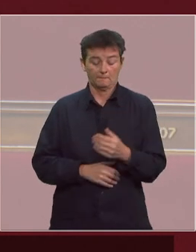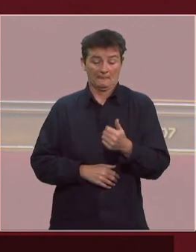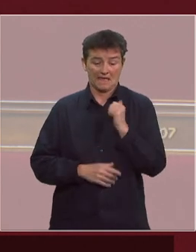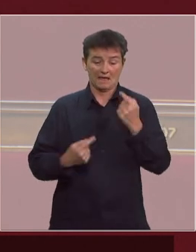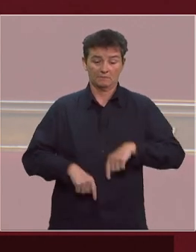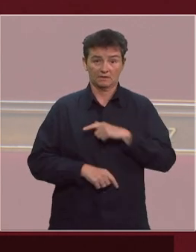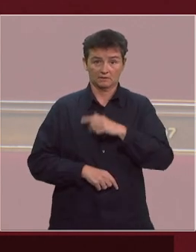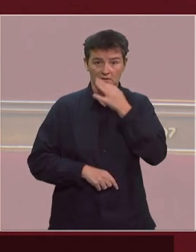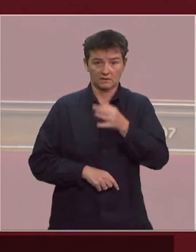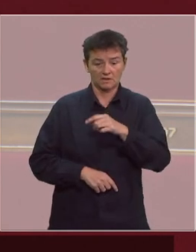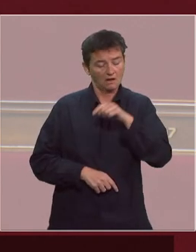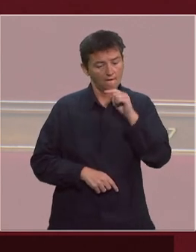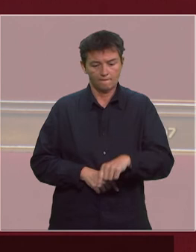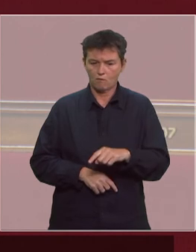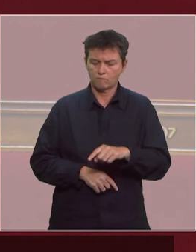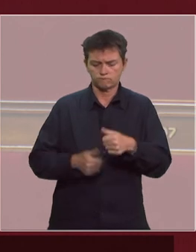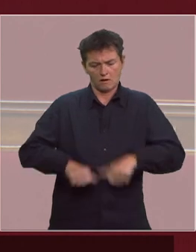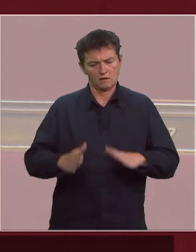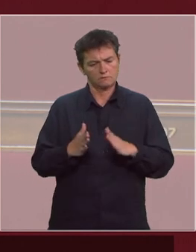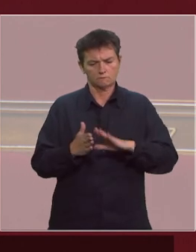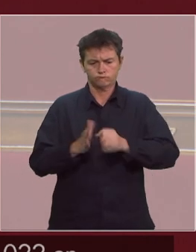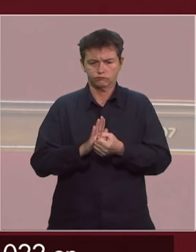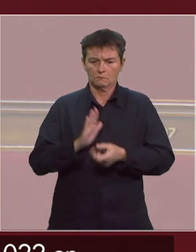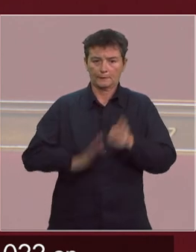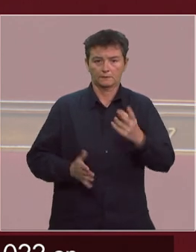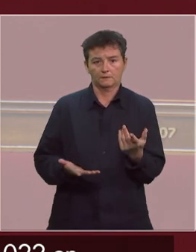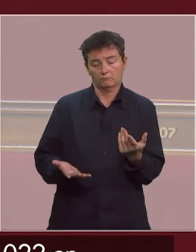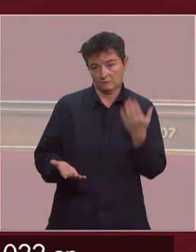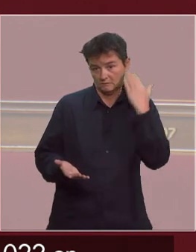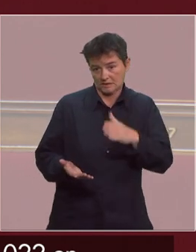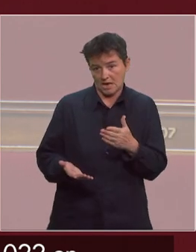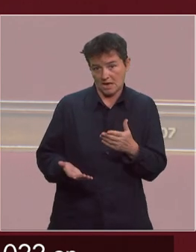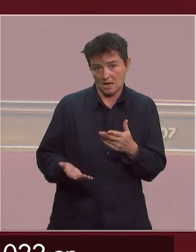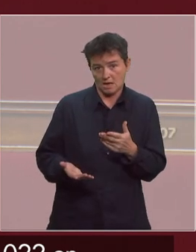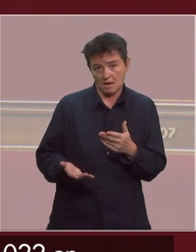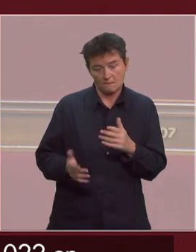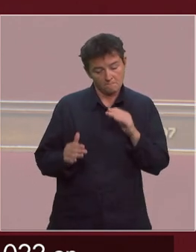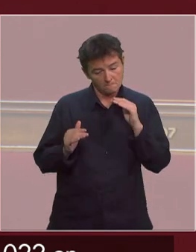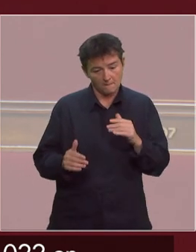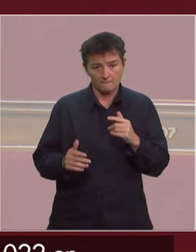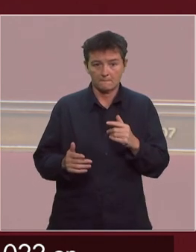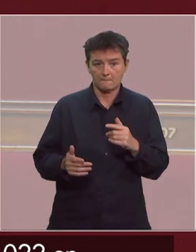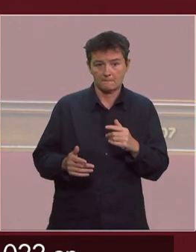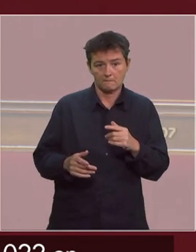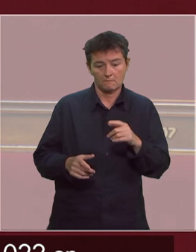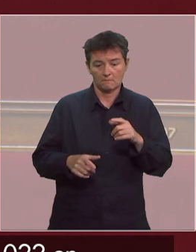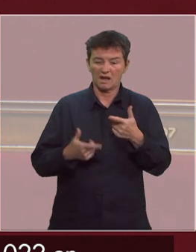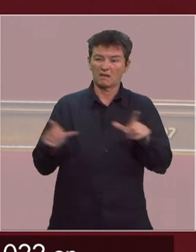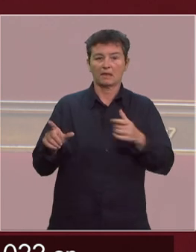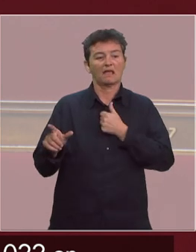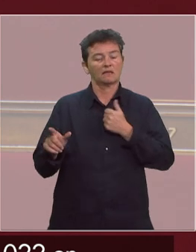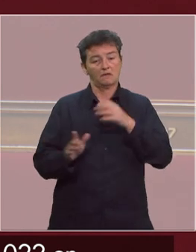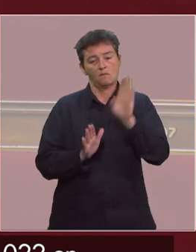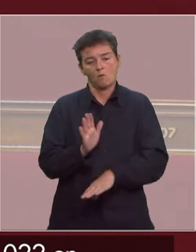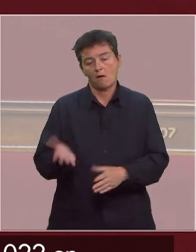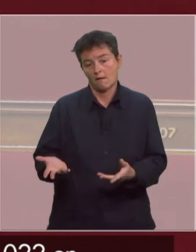de l'Intérieur déclarait la nécessité de durcir le confinement. Nous savons que cela se fait au risque de limiter toujours plus les libertés individuelles, ce